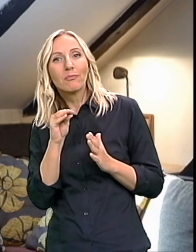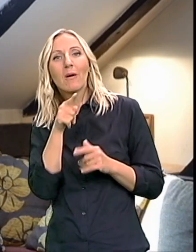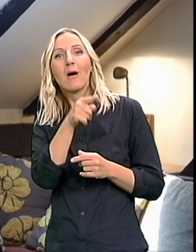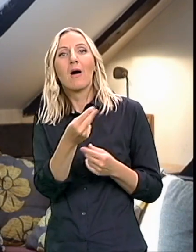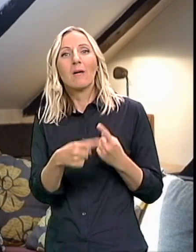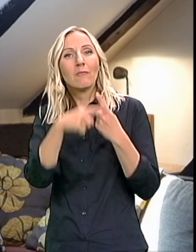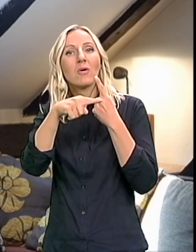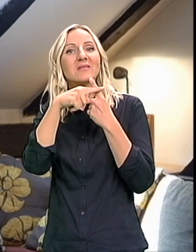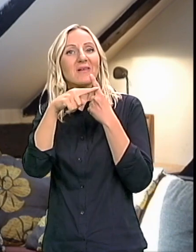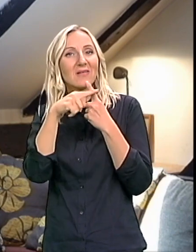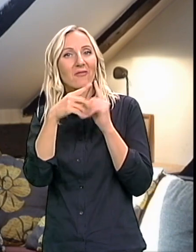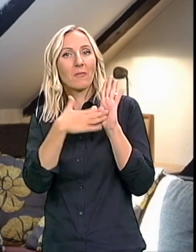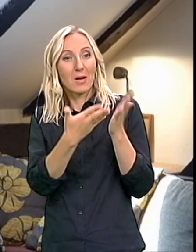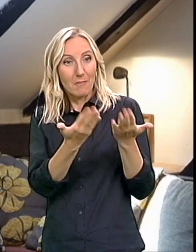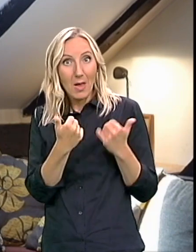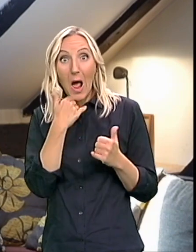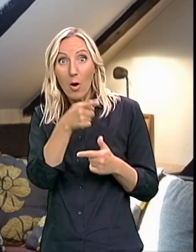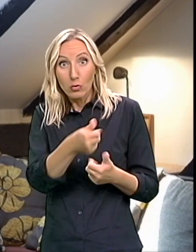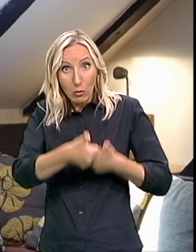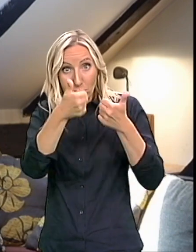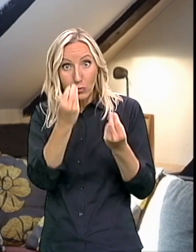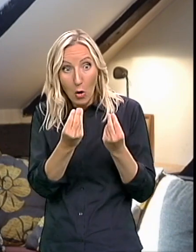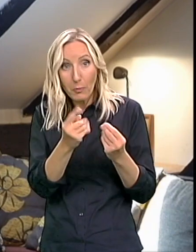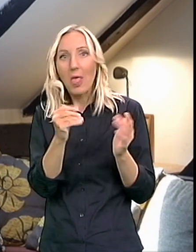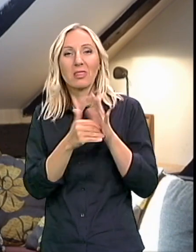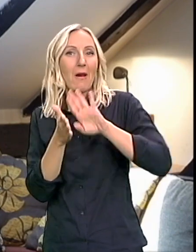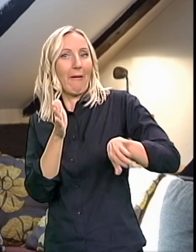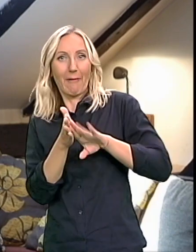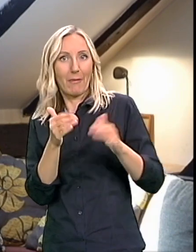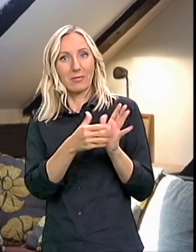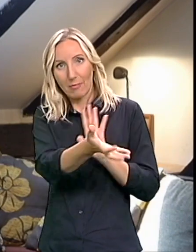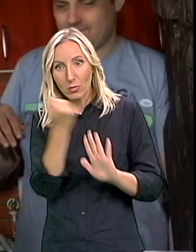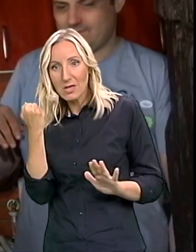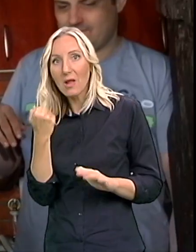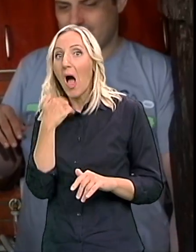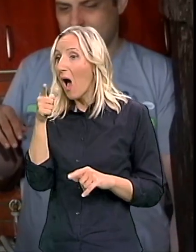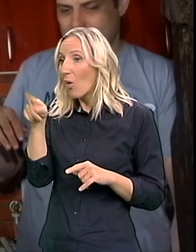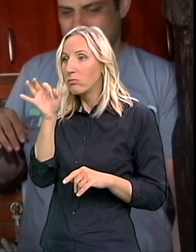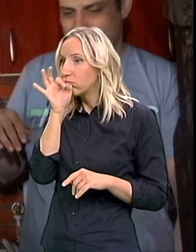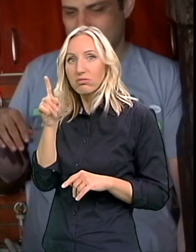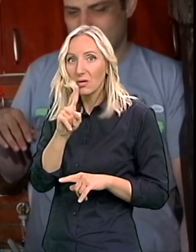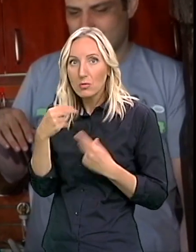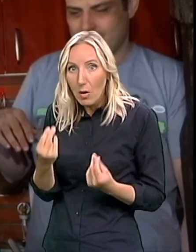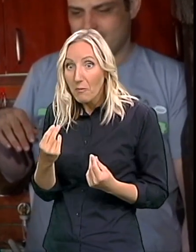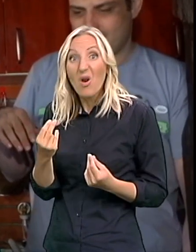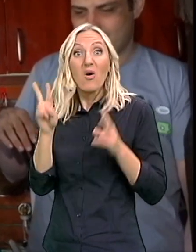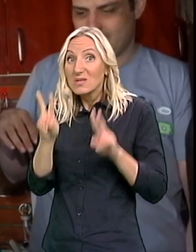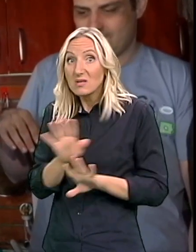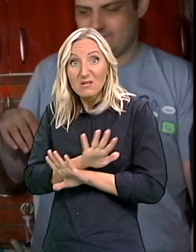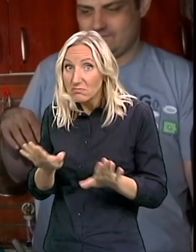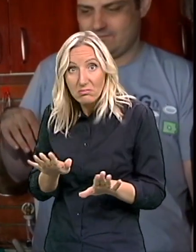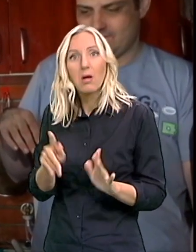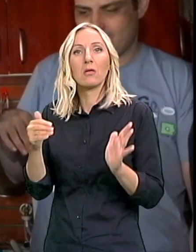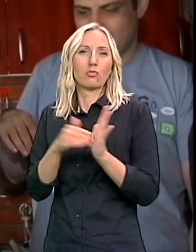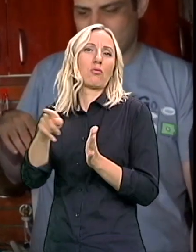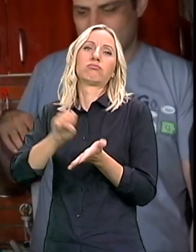Znači ako nešto pije vodu To ne treba zanemarjivati Ako nešto ne ide Videti zašto ne ide Ako zaista tako ne ide To